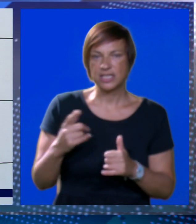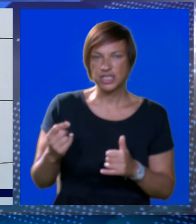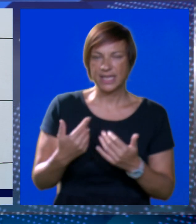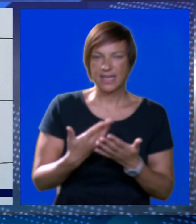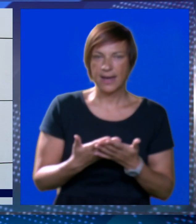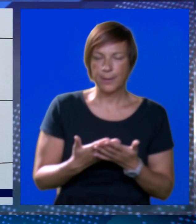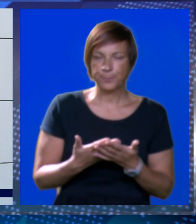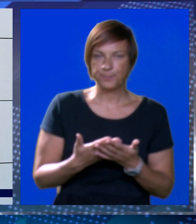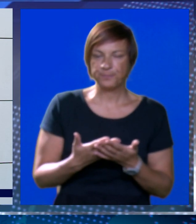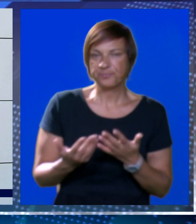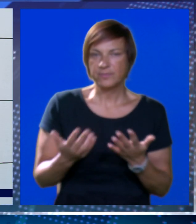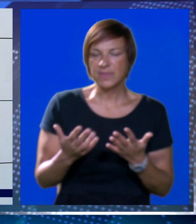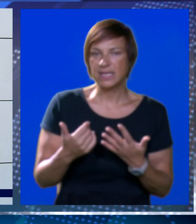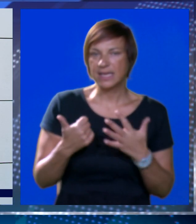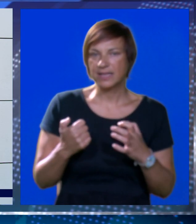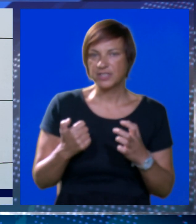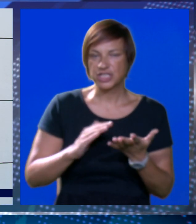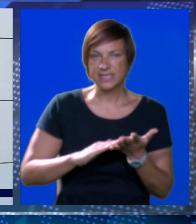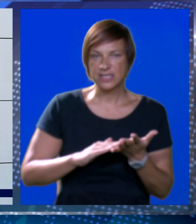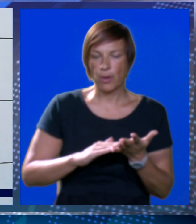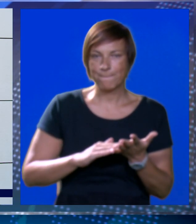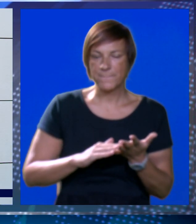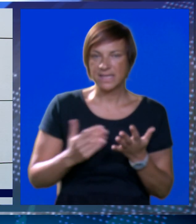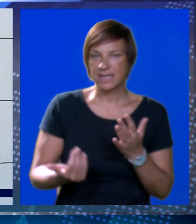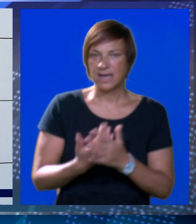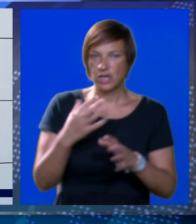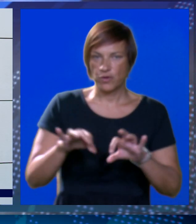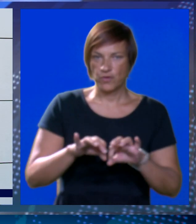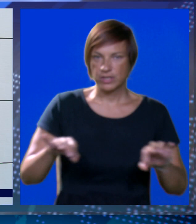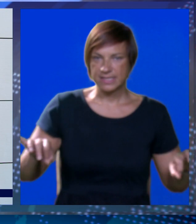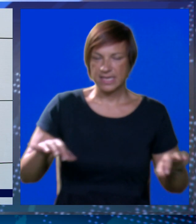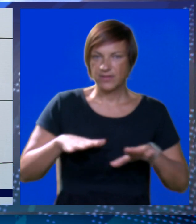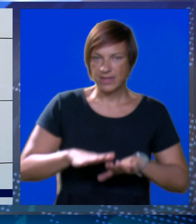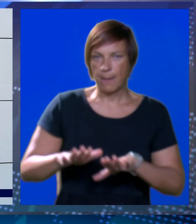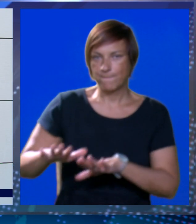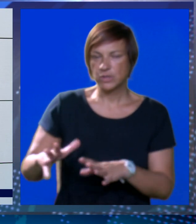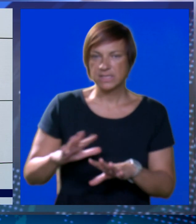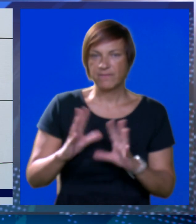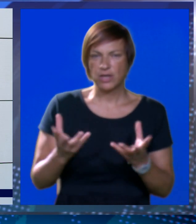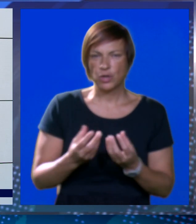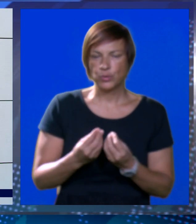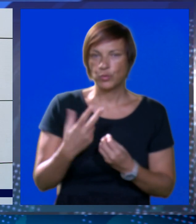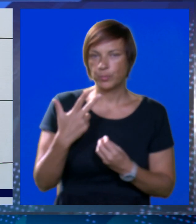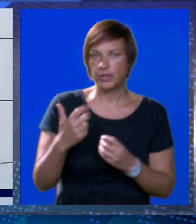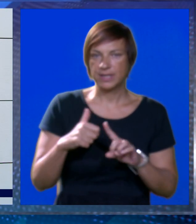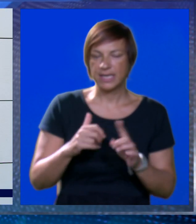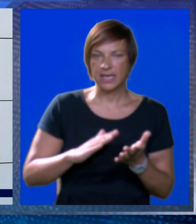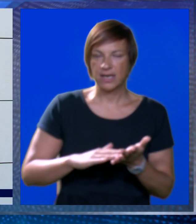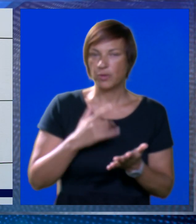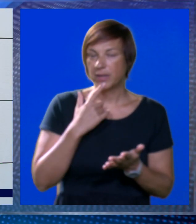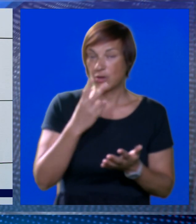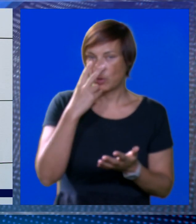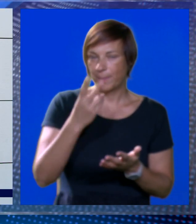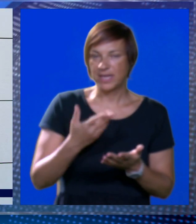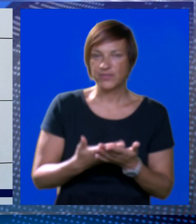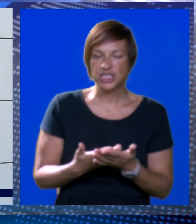današnjeg dana, dakle, nekakvih 600 metara novoga cijevoda je položeno, dokupno 3 kilometra